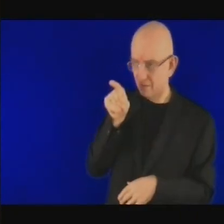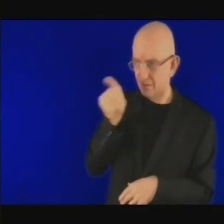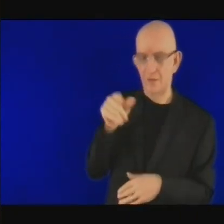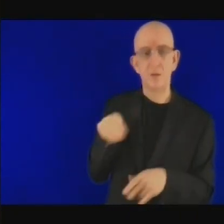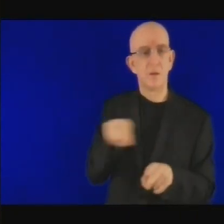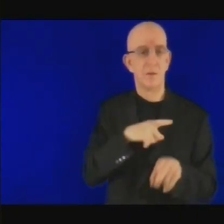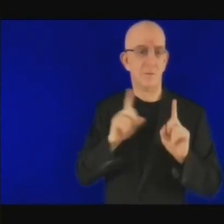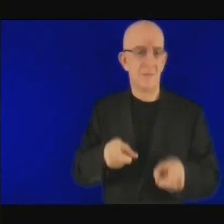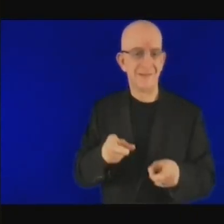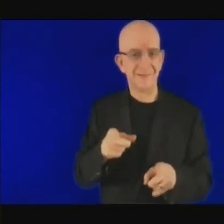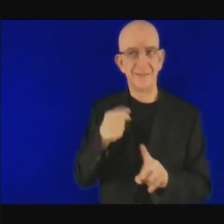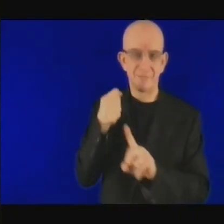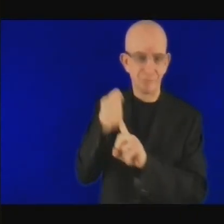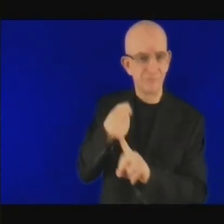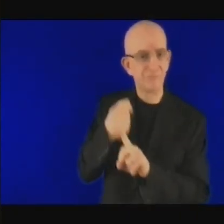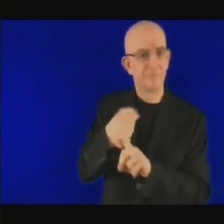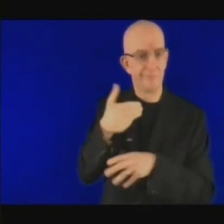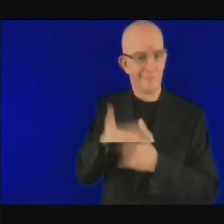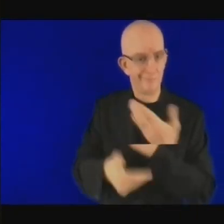fonds spécial